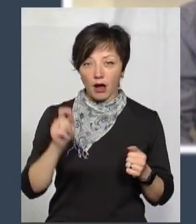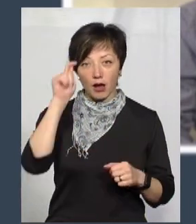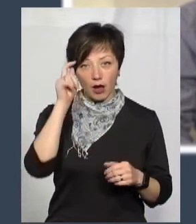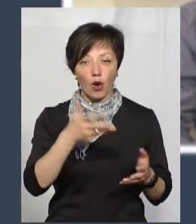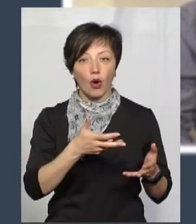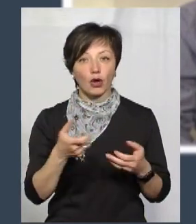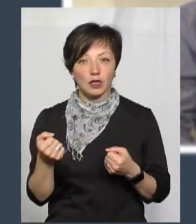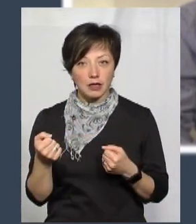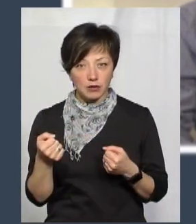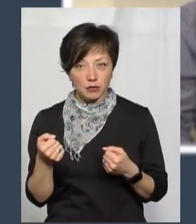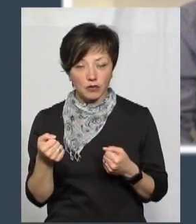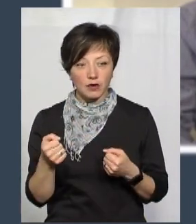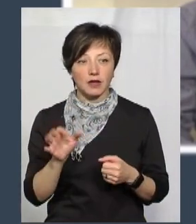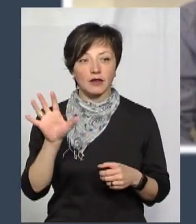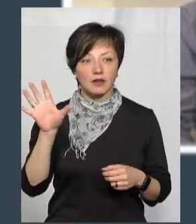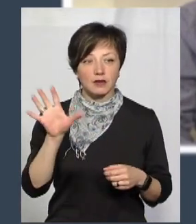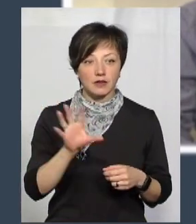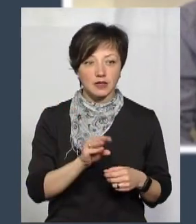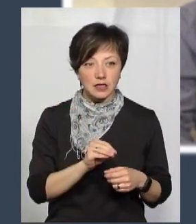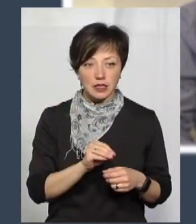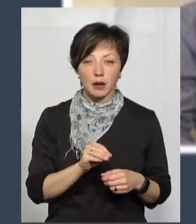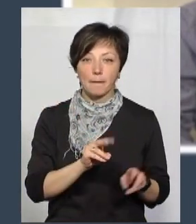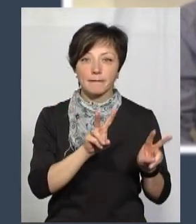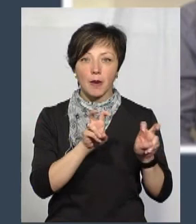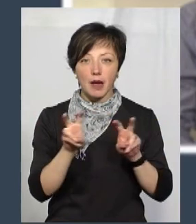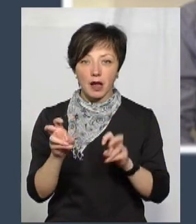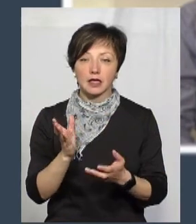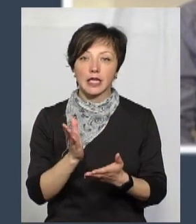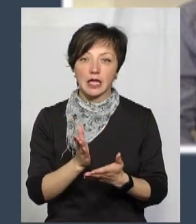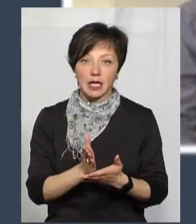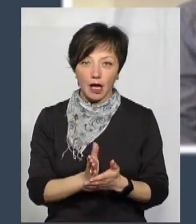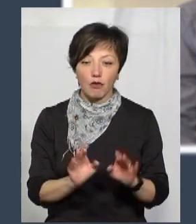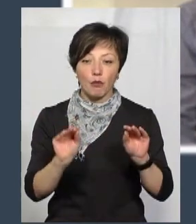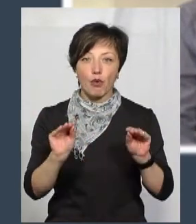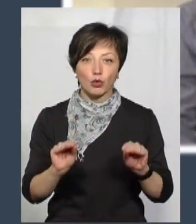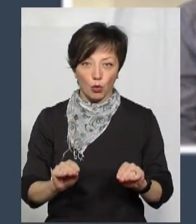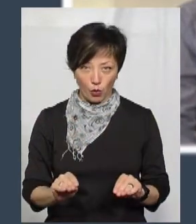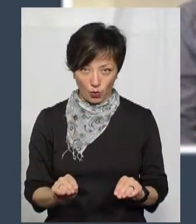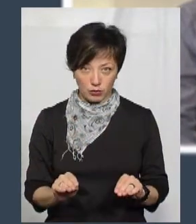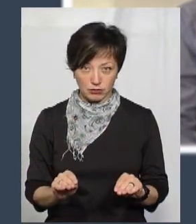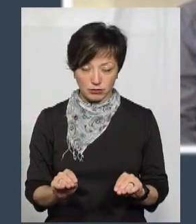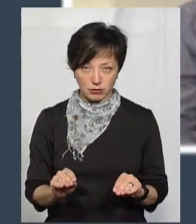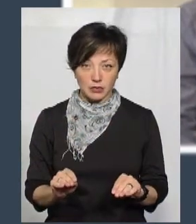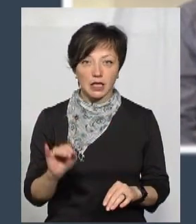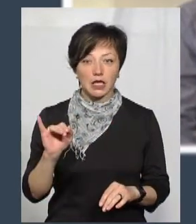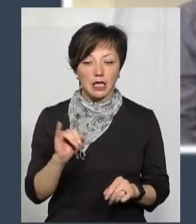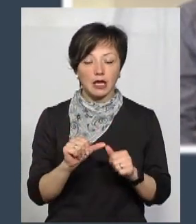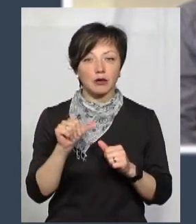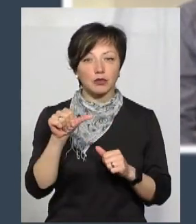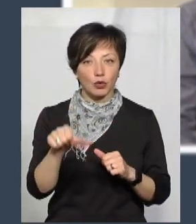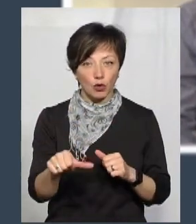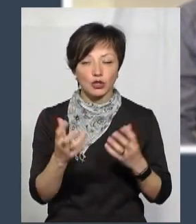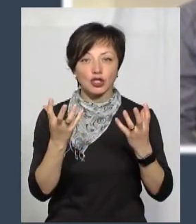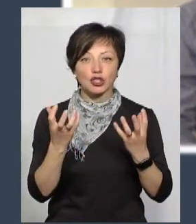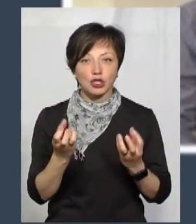отримував всі препарати, які є в протоколі. І, крім того,